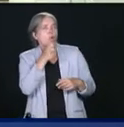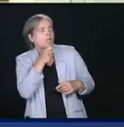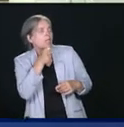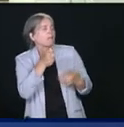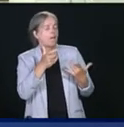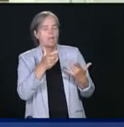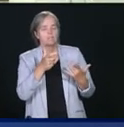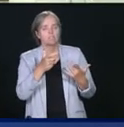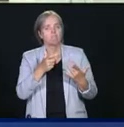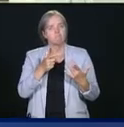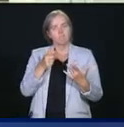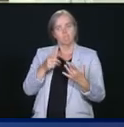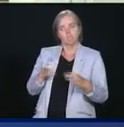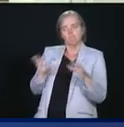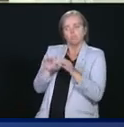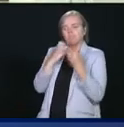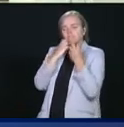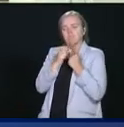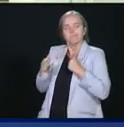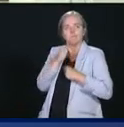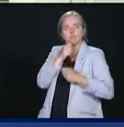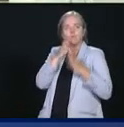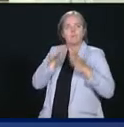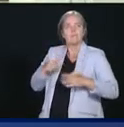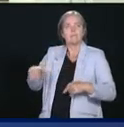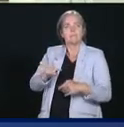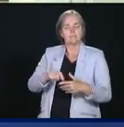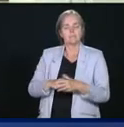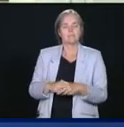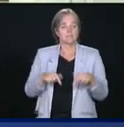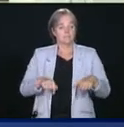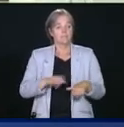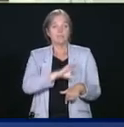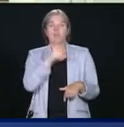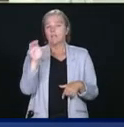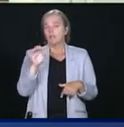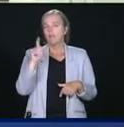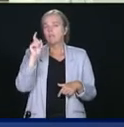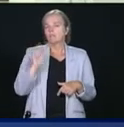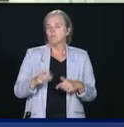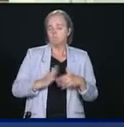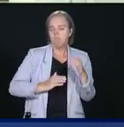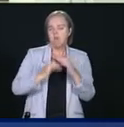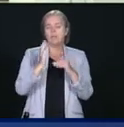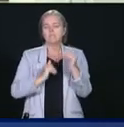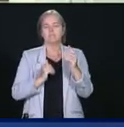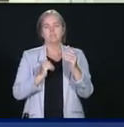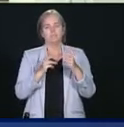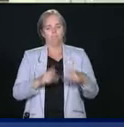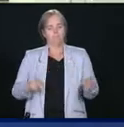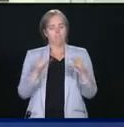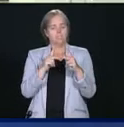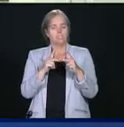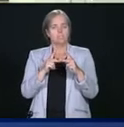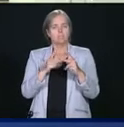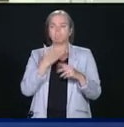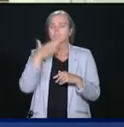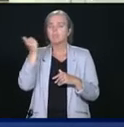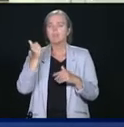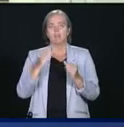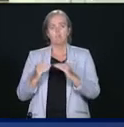Et en tant que Canadien, on doit continuer de bâtir un pays meilleur et plus égal pour tous.